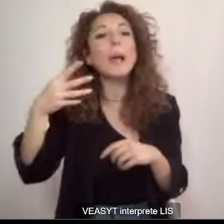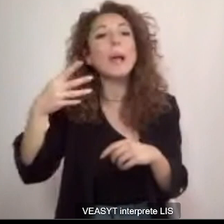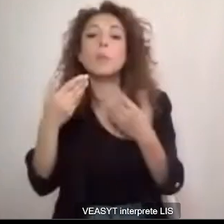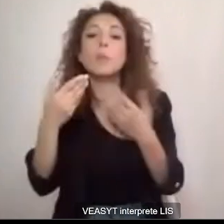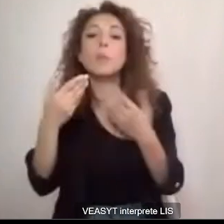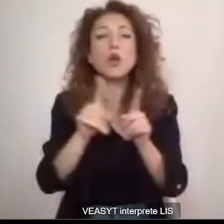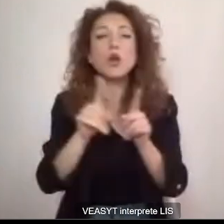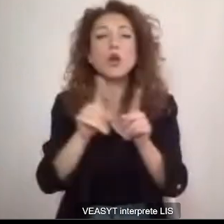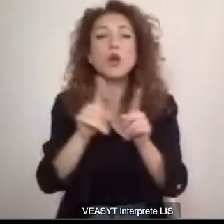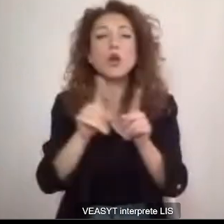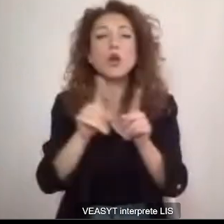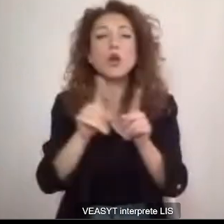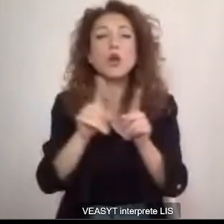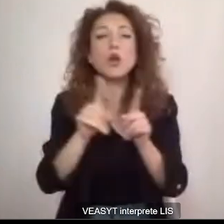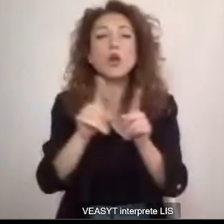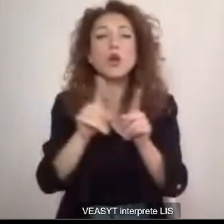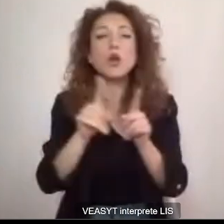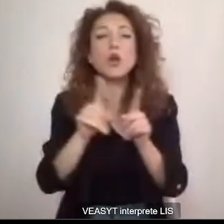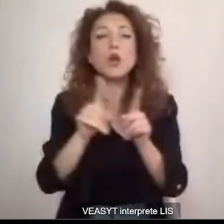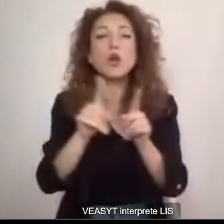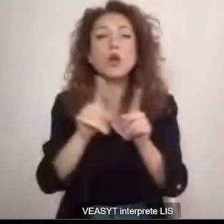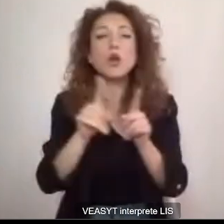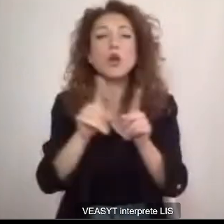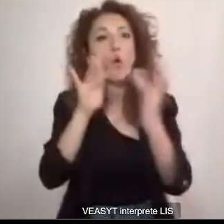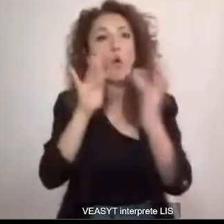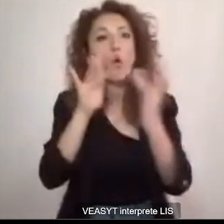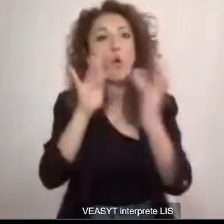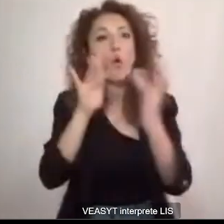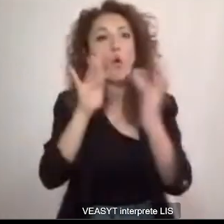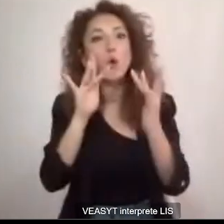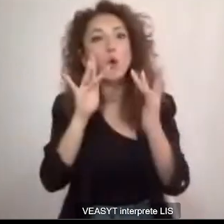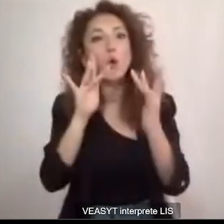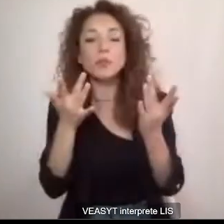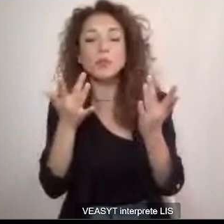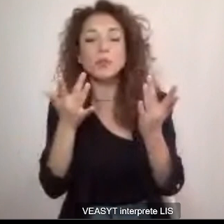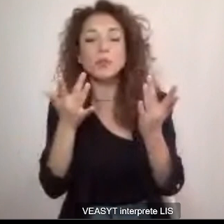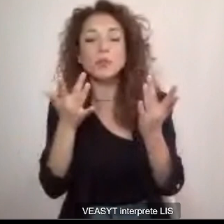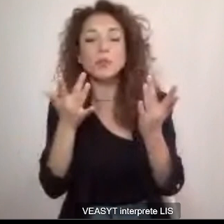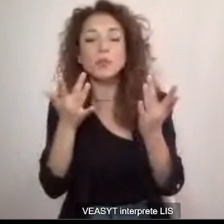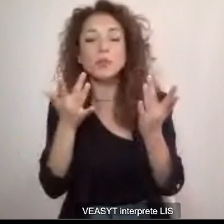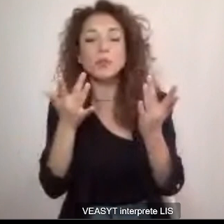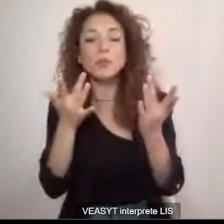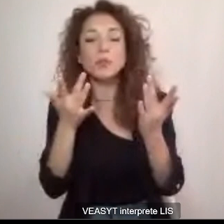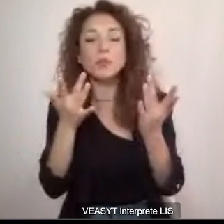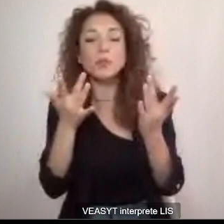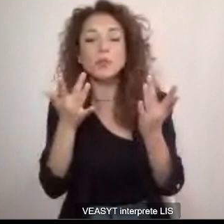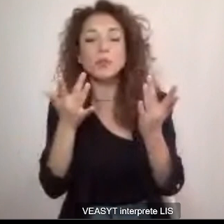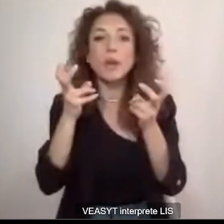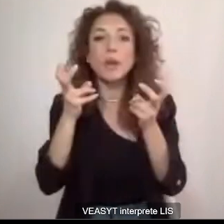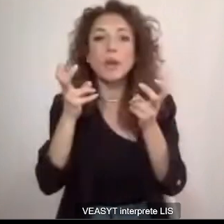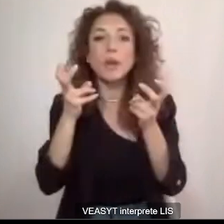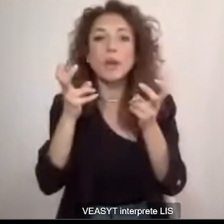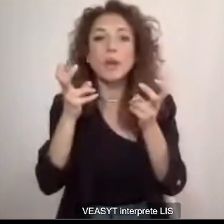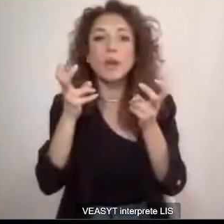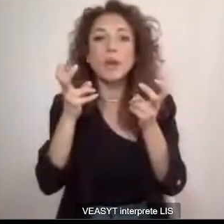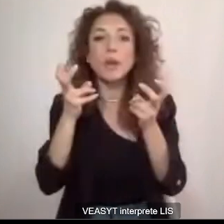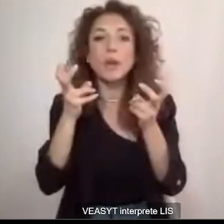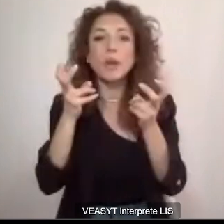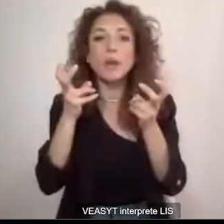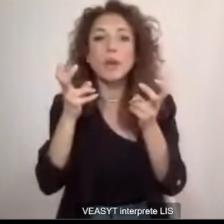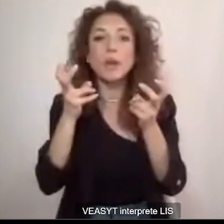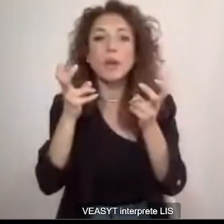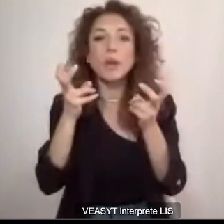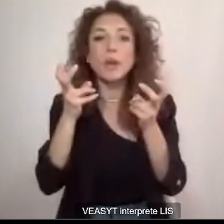di percezione, di godimento e di entrata in contatto anche con una parte che non è più umana ma è sublime